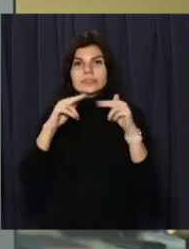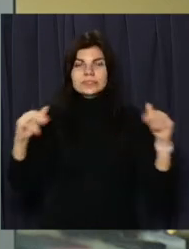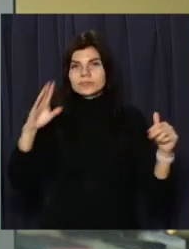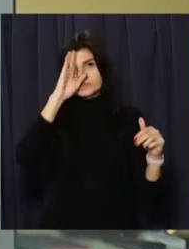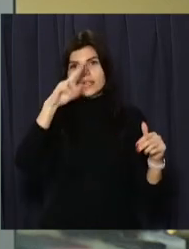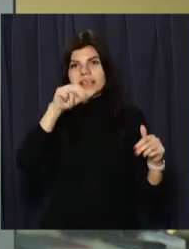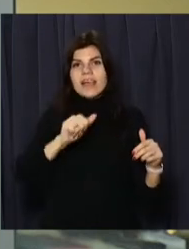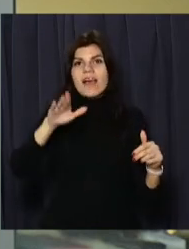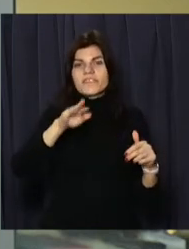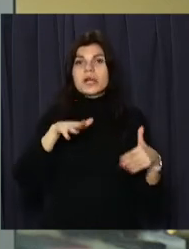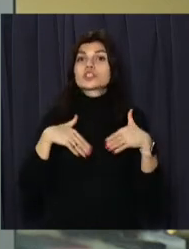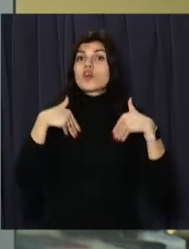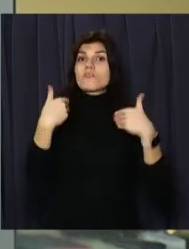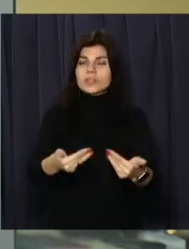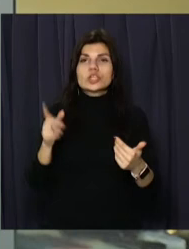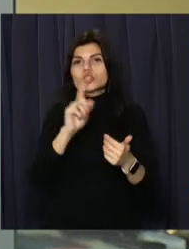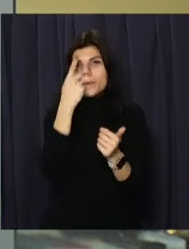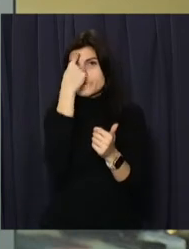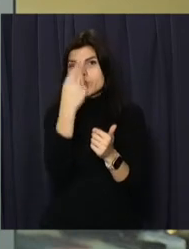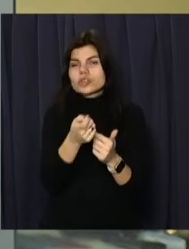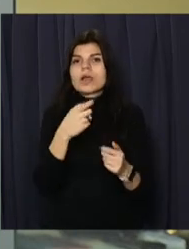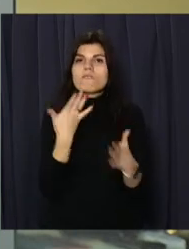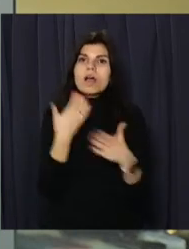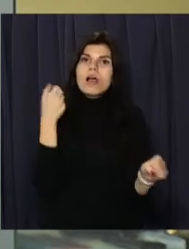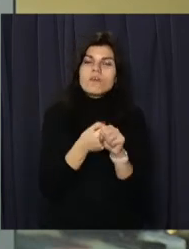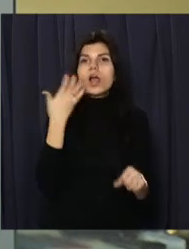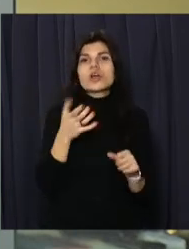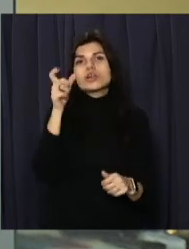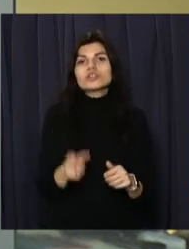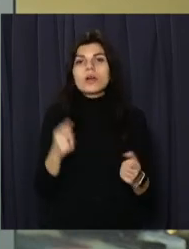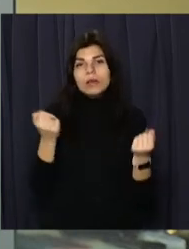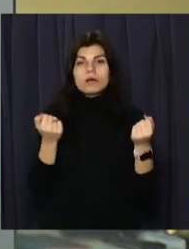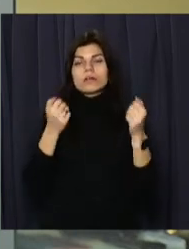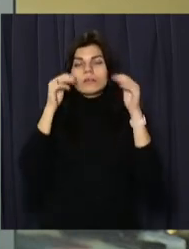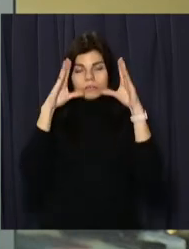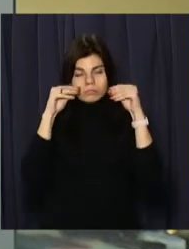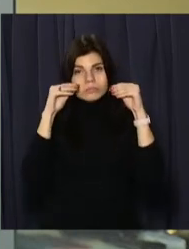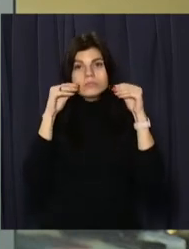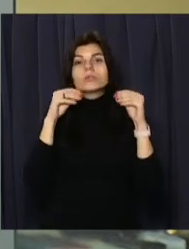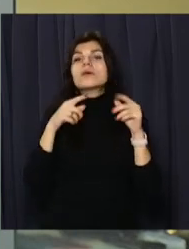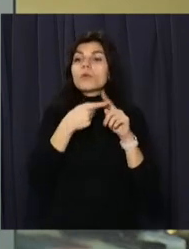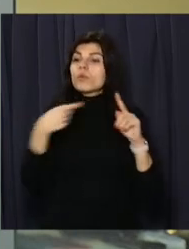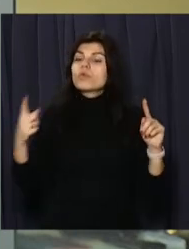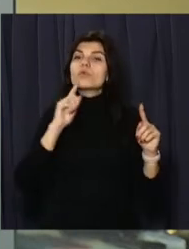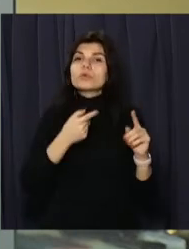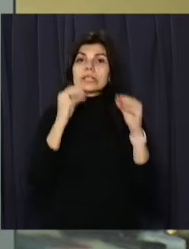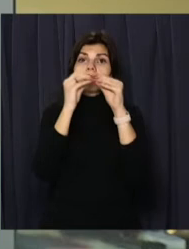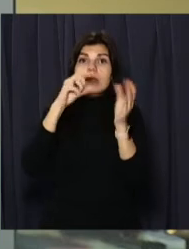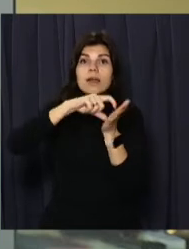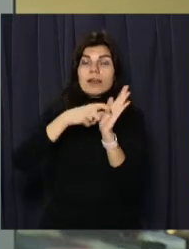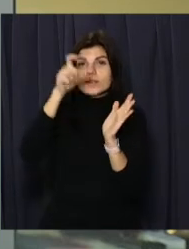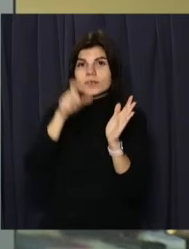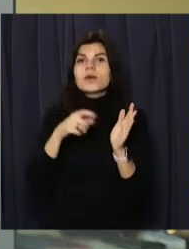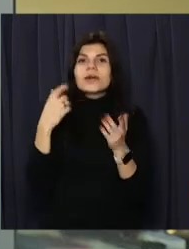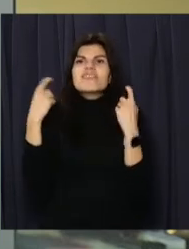Трябко запропонував систему, що попереджатиме аварії, якщо водій заснув під час руху. Протягом року десятикласник збирав